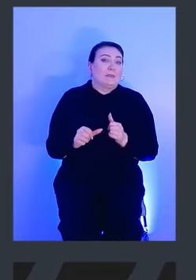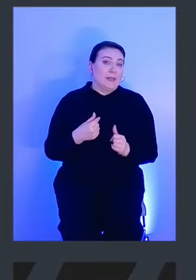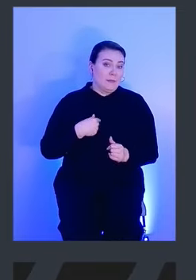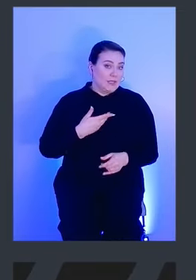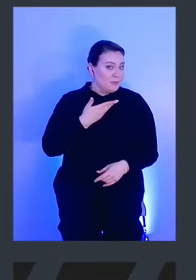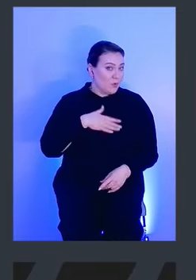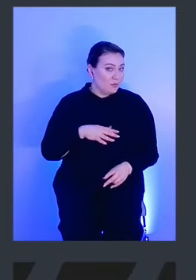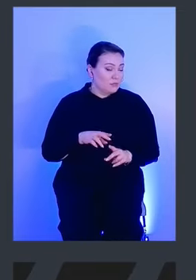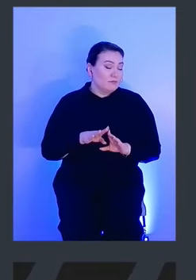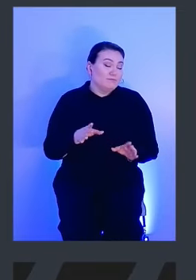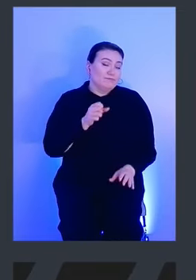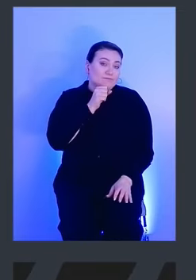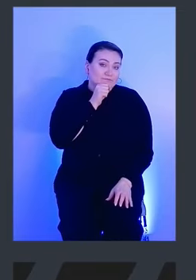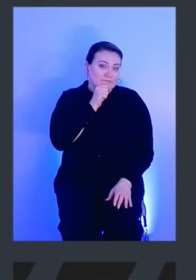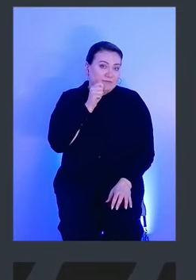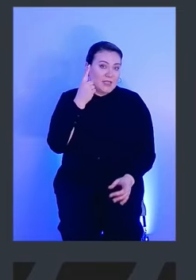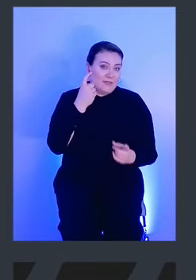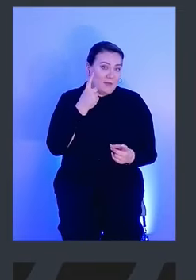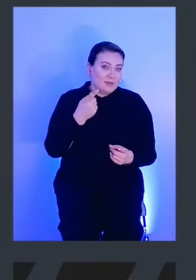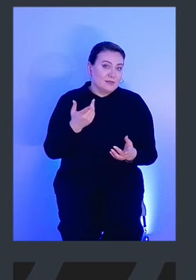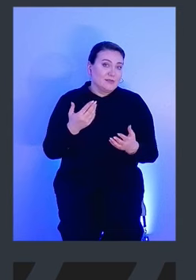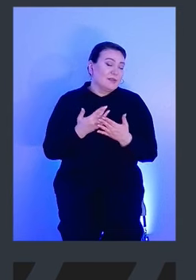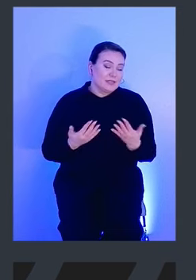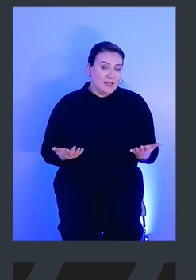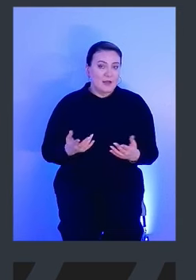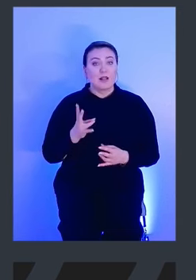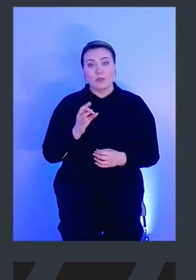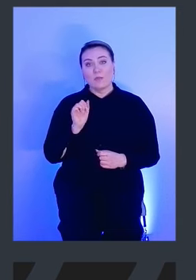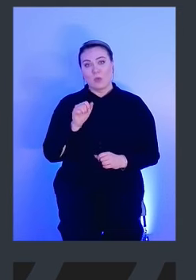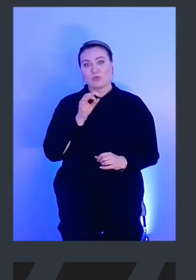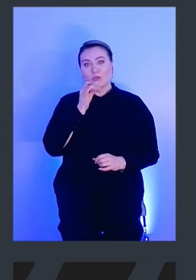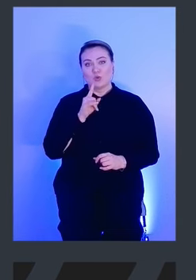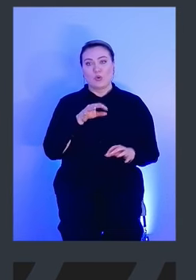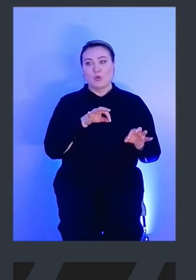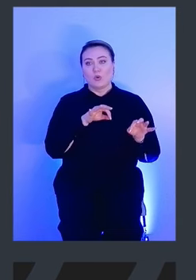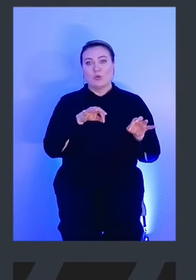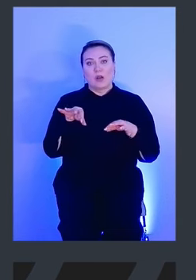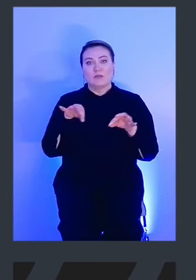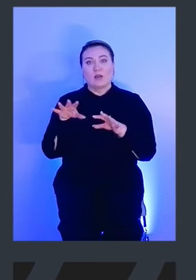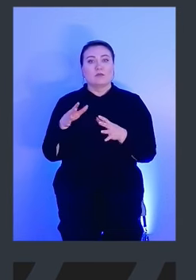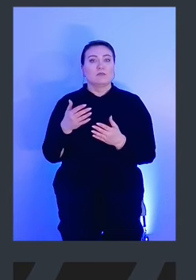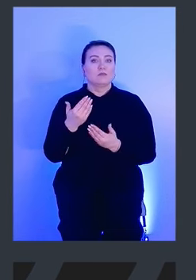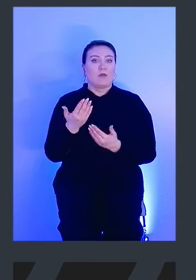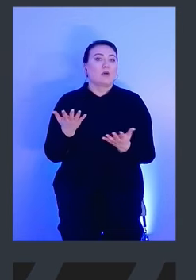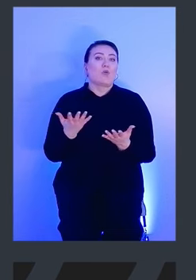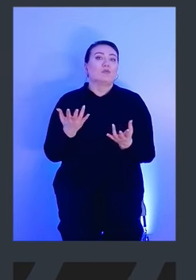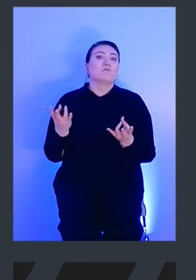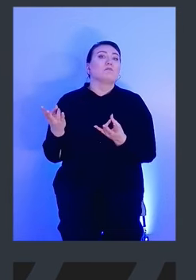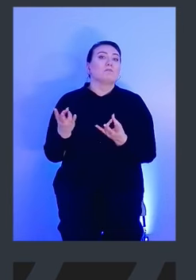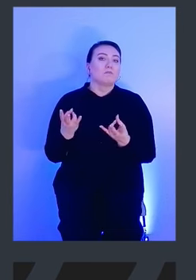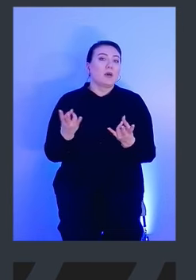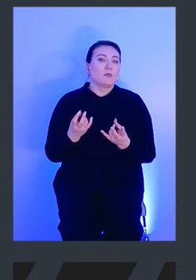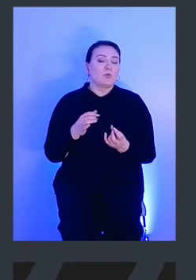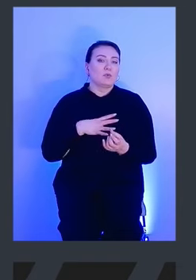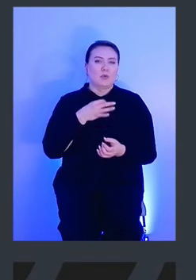как это, опять же, confidential info, NDA и все дела. Но вот могу сказать, что да, транспорт вам какой-то понадобится. Ну, это может